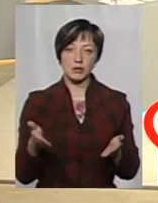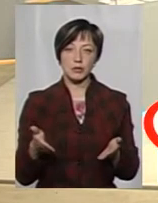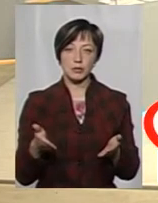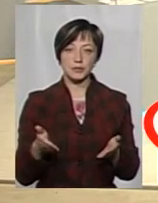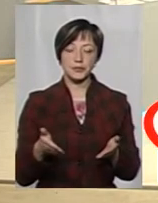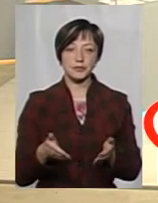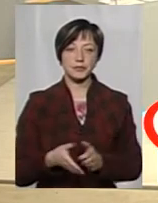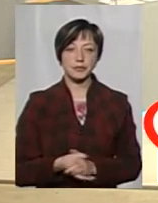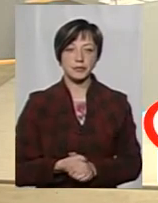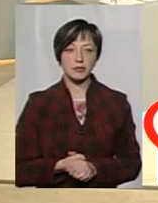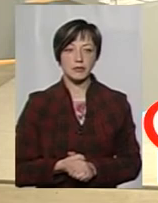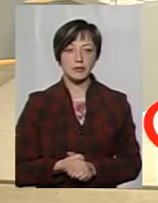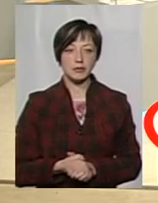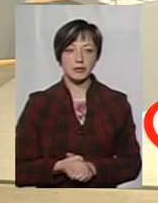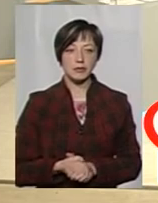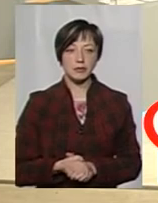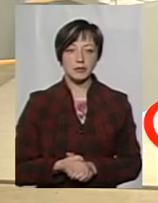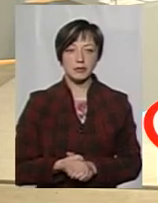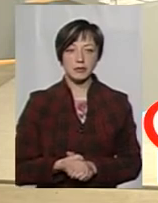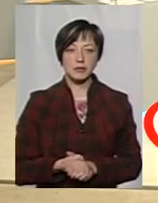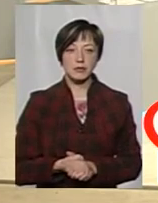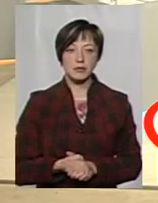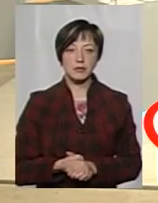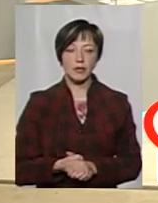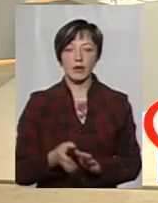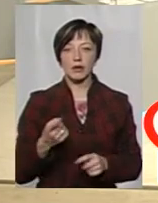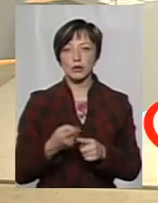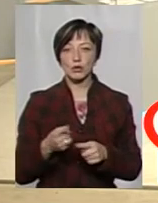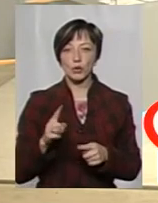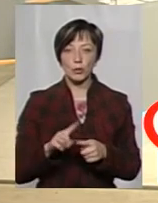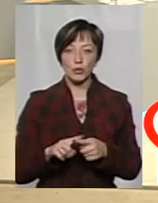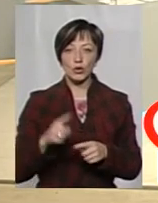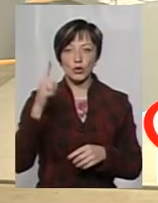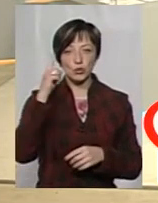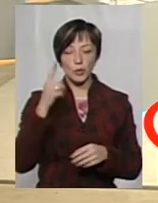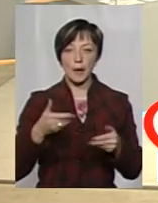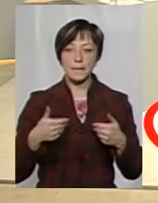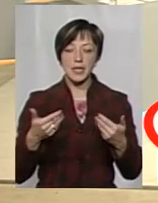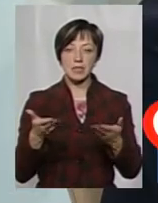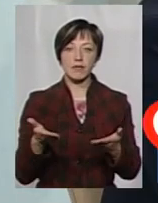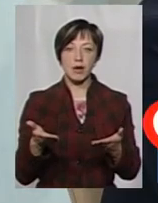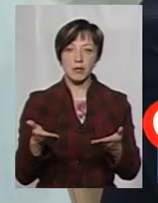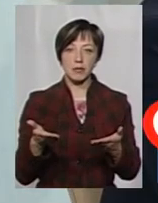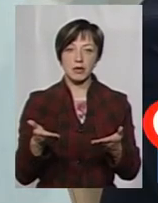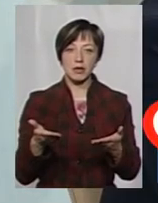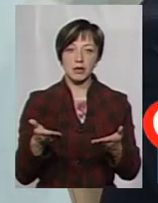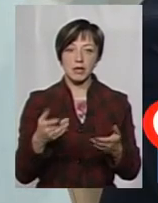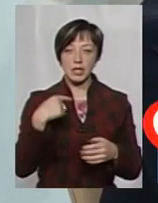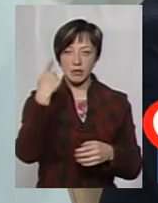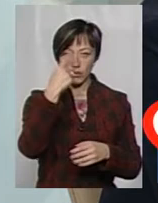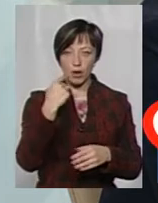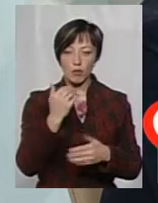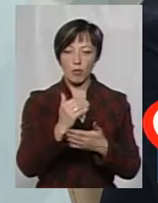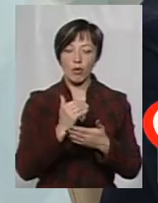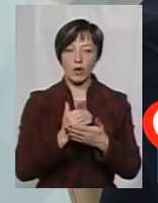НАК «Нафтогазом України». Тому, я думаю, що ми з вами в індивідуальному порядку